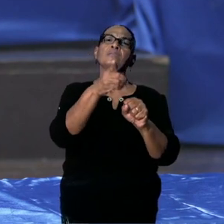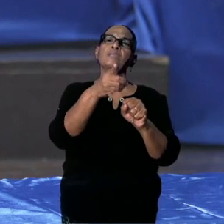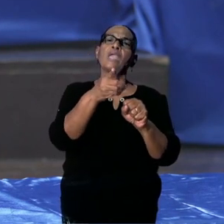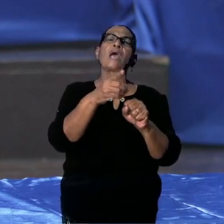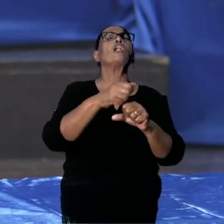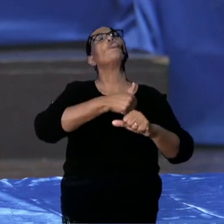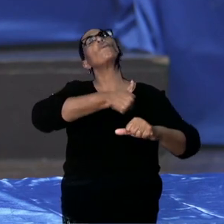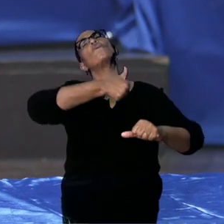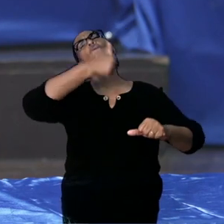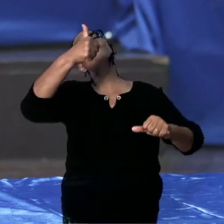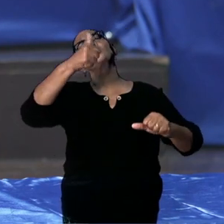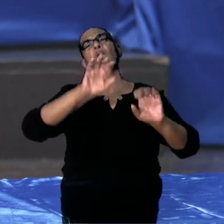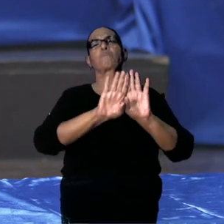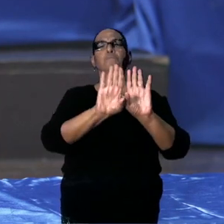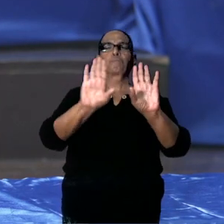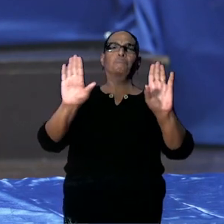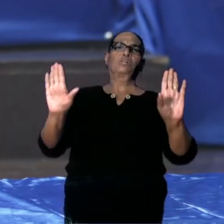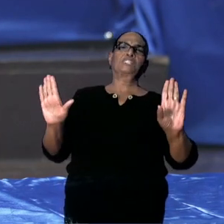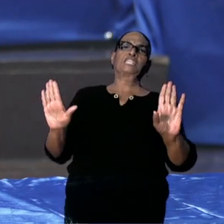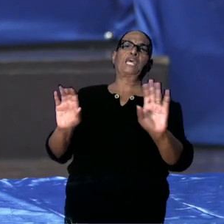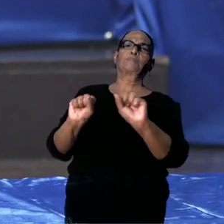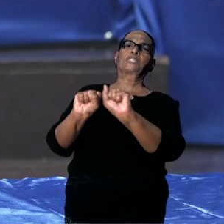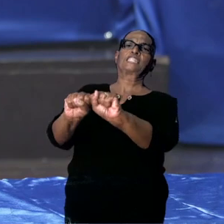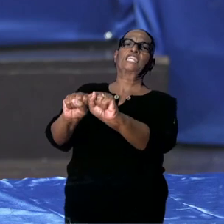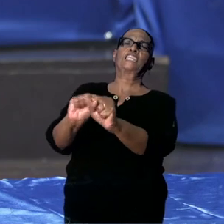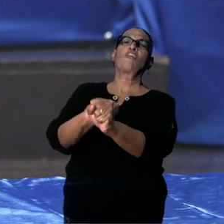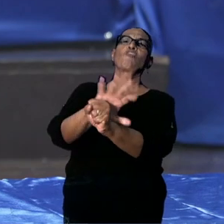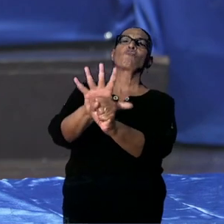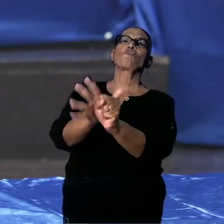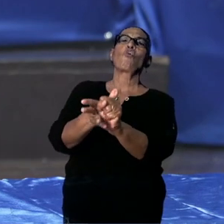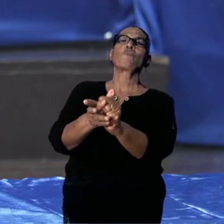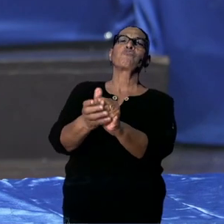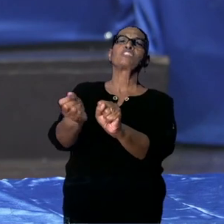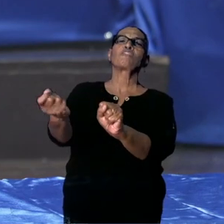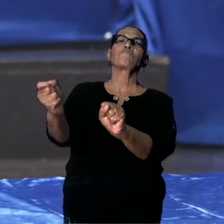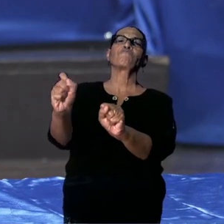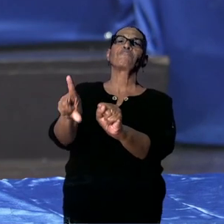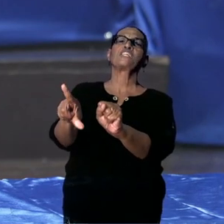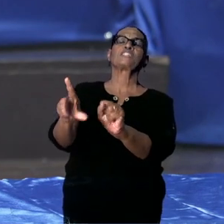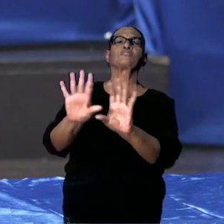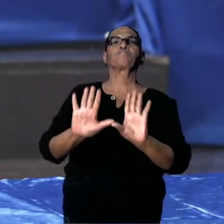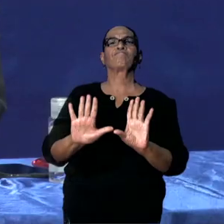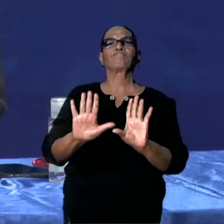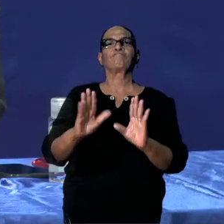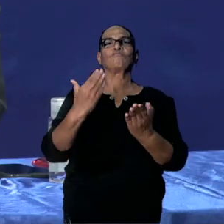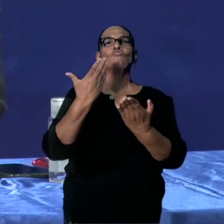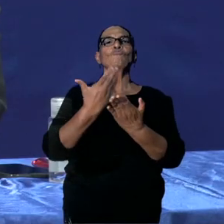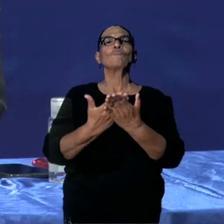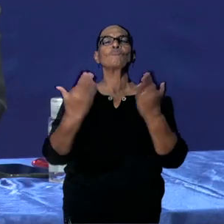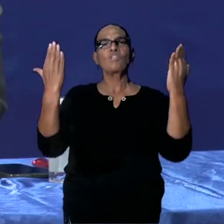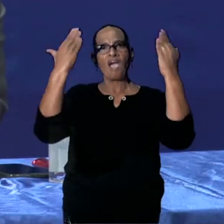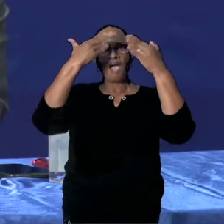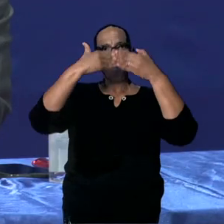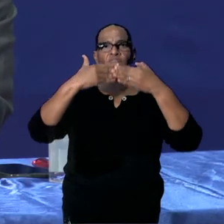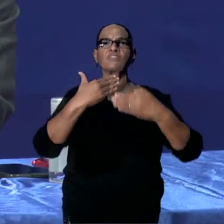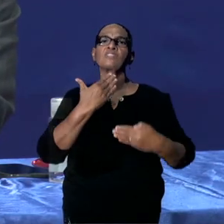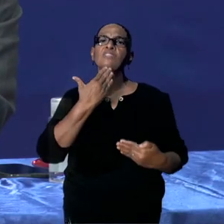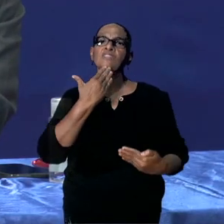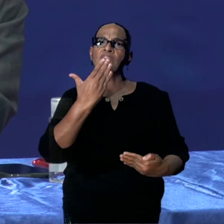behoorlijk beschermd tegen het COVID-virus. Goedenavond. Dank u wel.